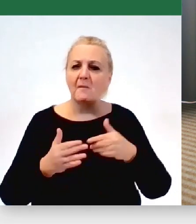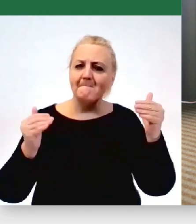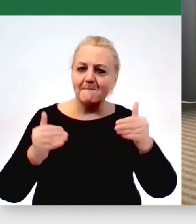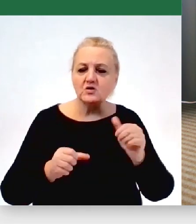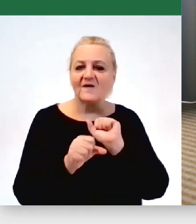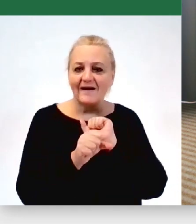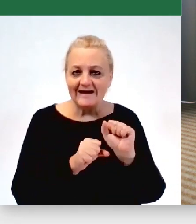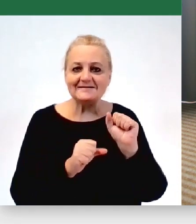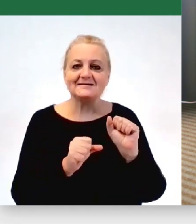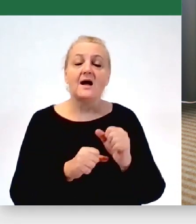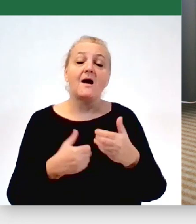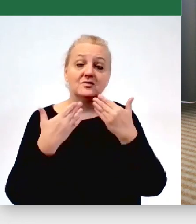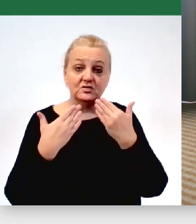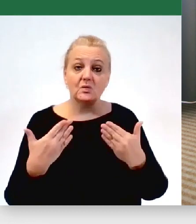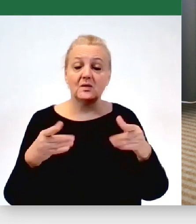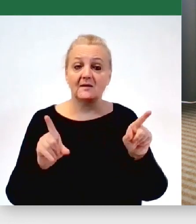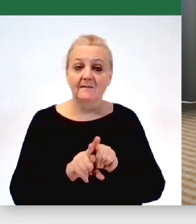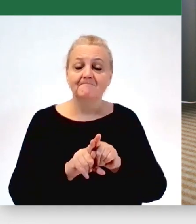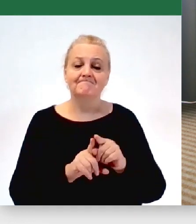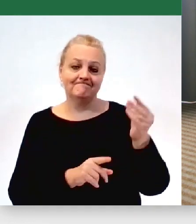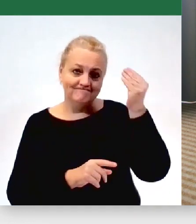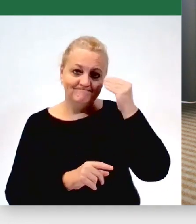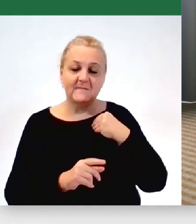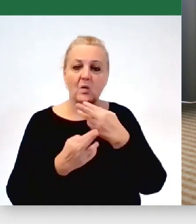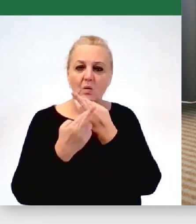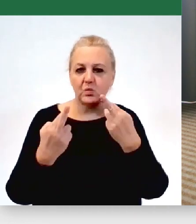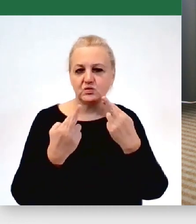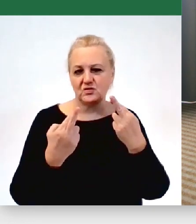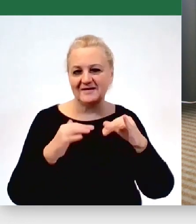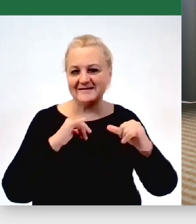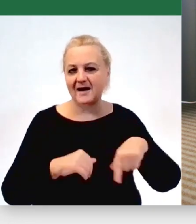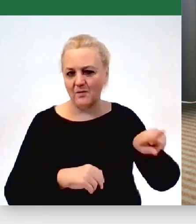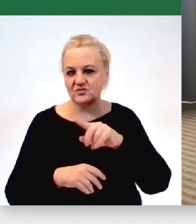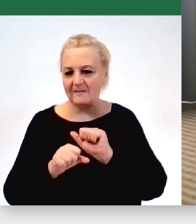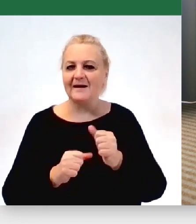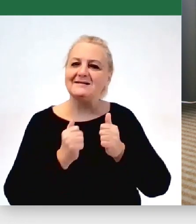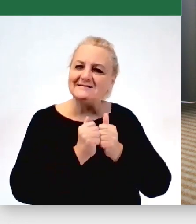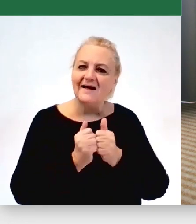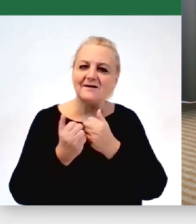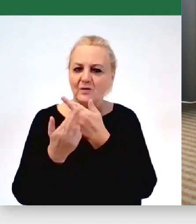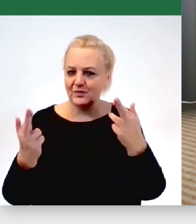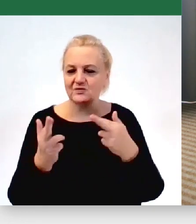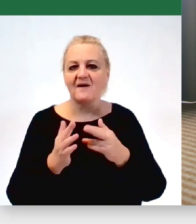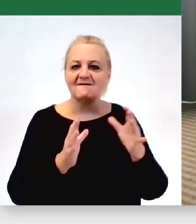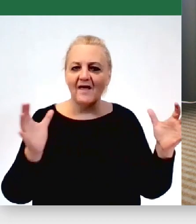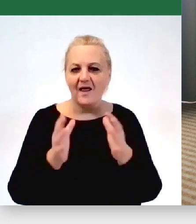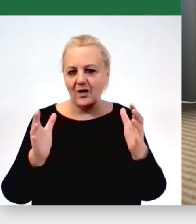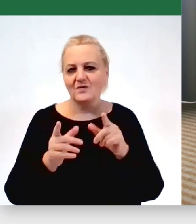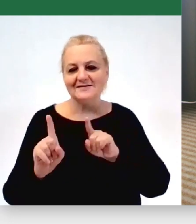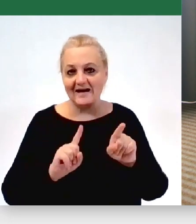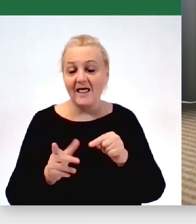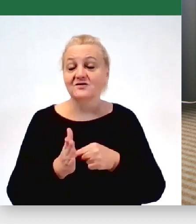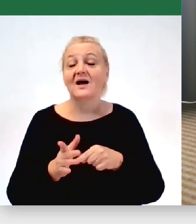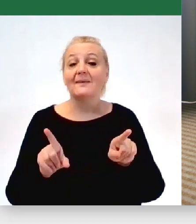najbardziej obecne, ale dziękuję oczywiście o zwróceniu uwagi na różnorodność samorządu i różne skale wyzwań w zależności od wielkości, ale właśnie dlatego też